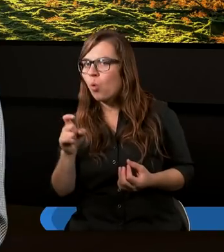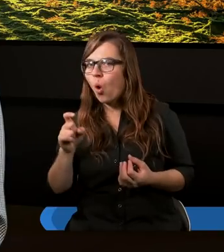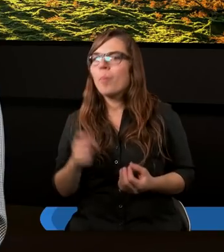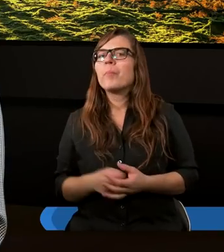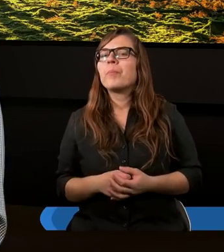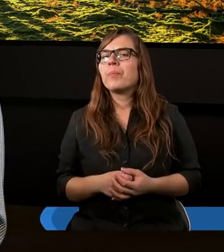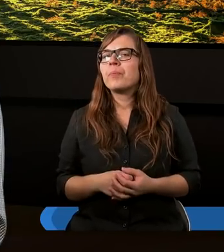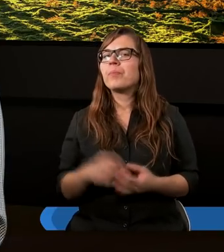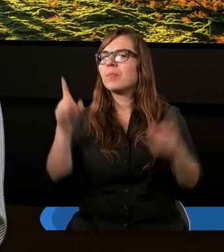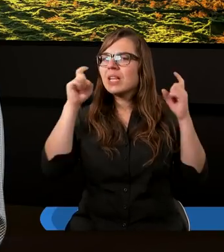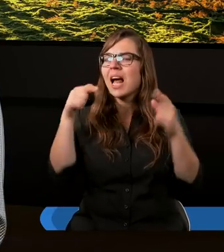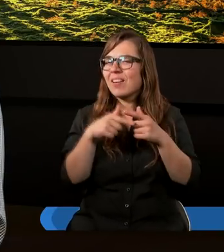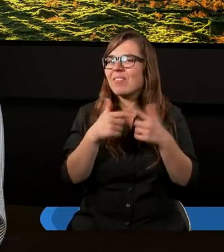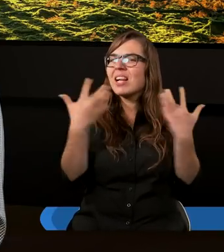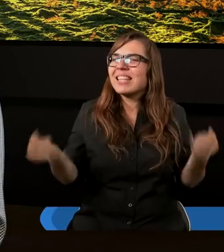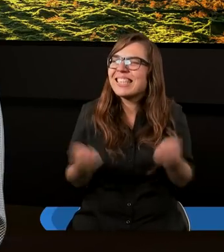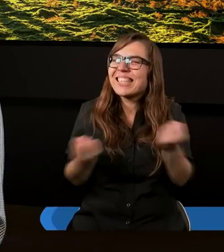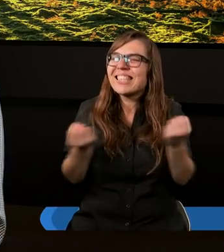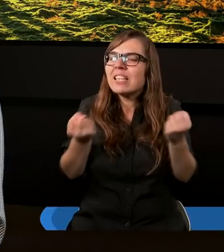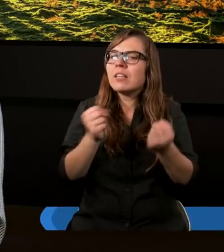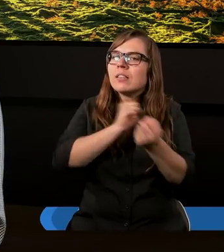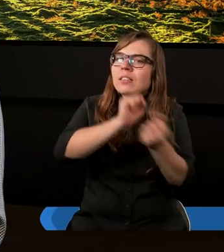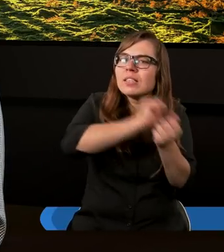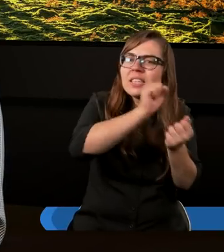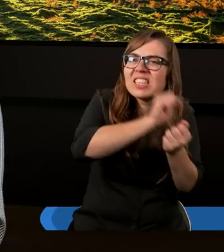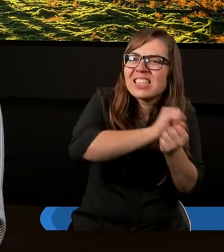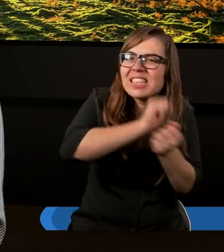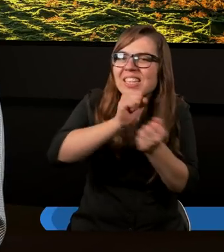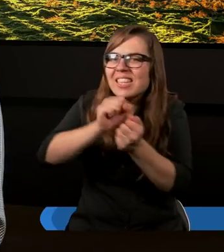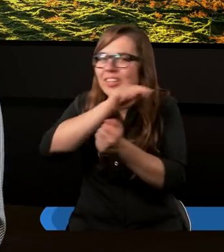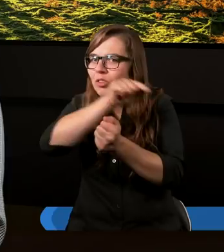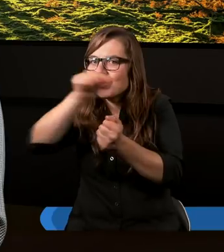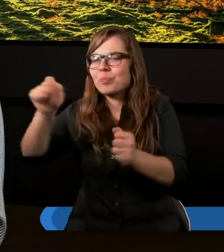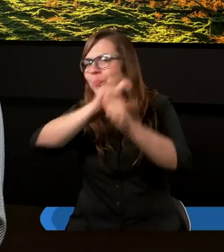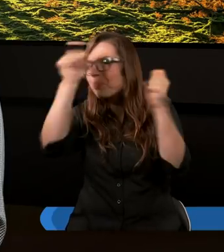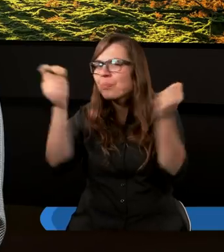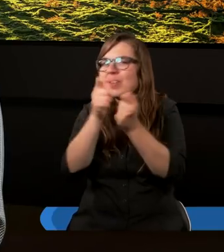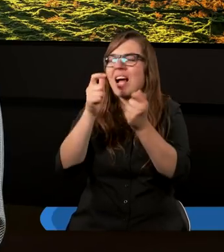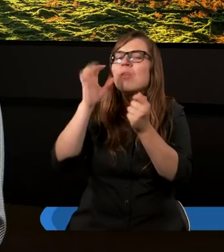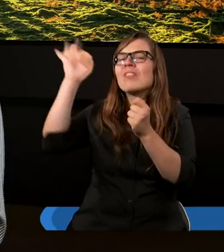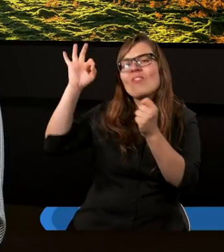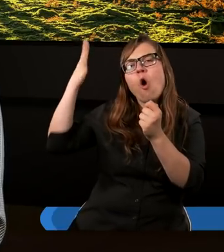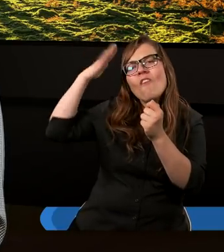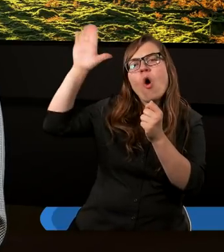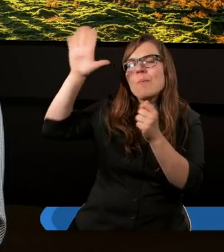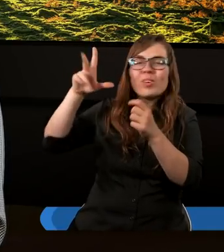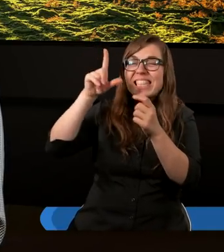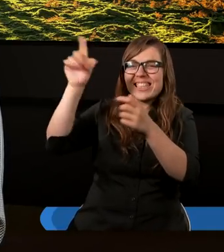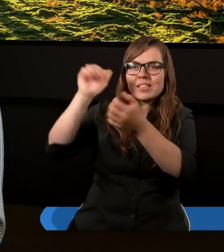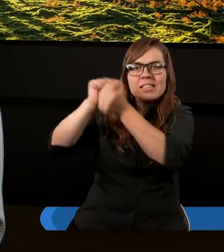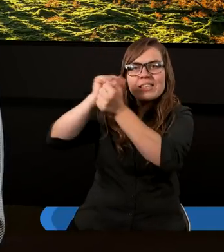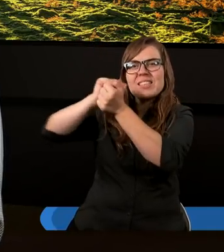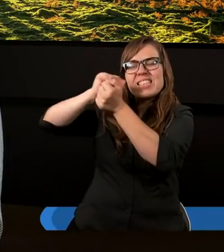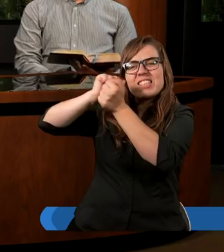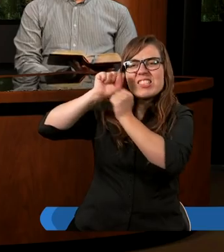i istnieje szatan, który stara się za wszelką cenę zniszczyć sprawę Bożą, zniszczyć tą jedność, o której właśnie